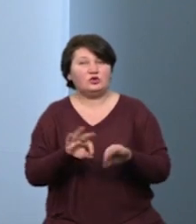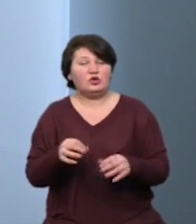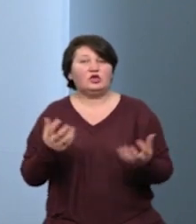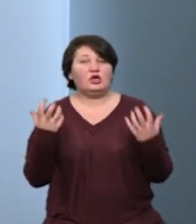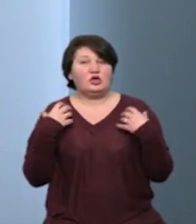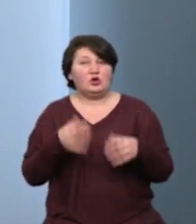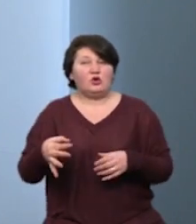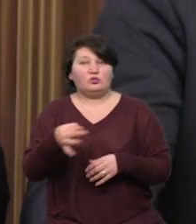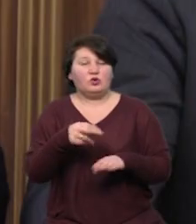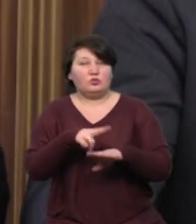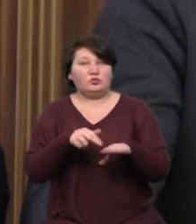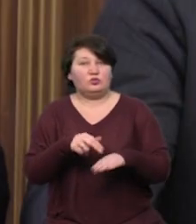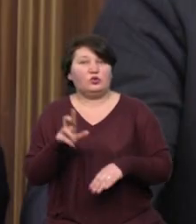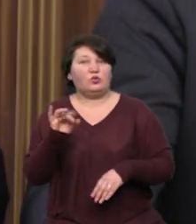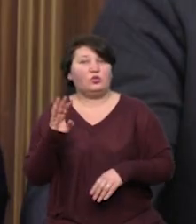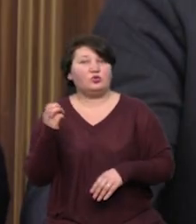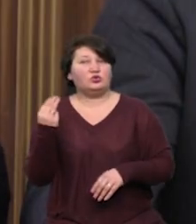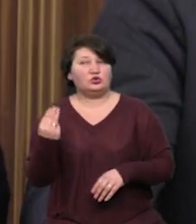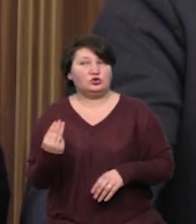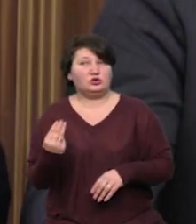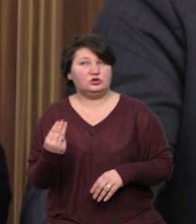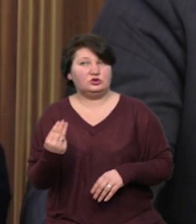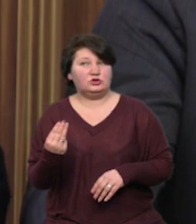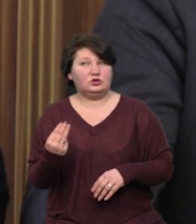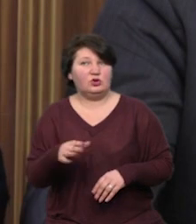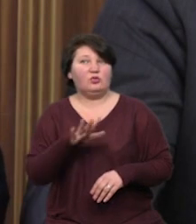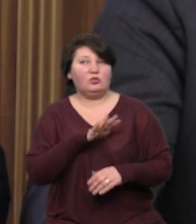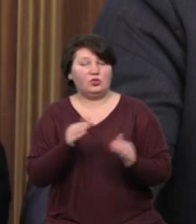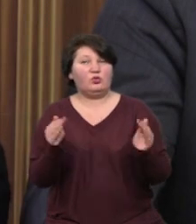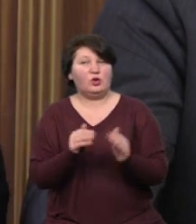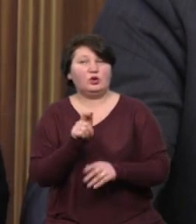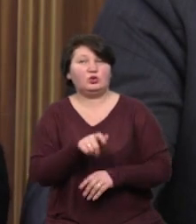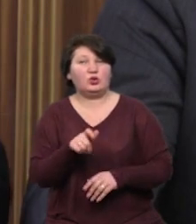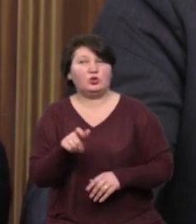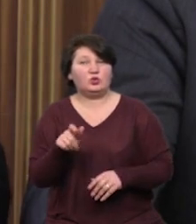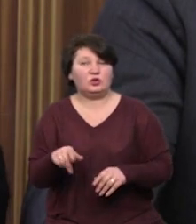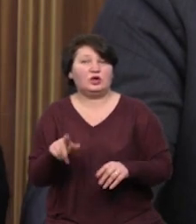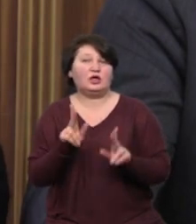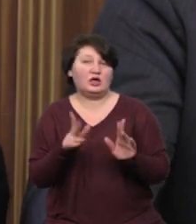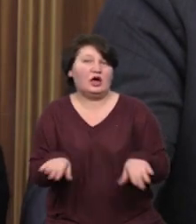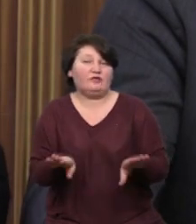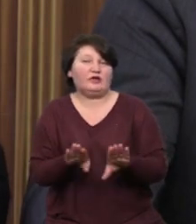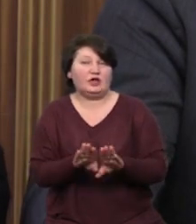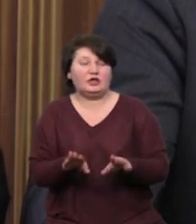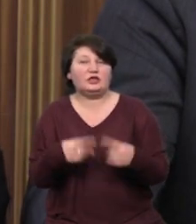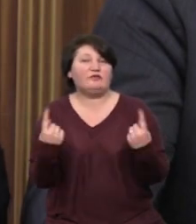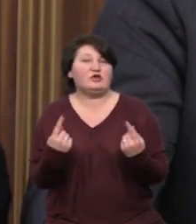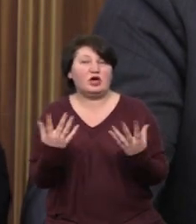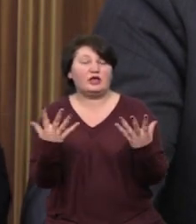поліції Володимир Голубош. Порушень значно було менше, ніж в такі звичайні дні.